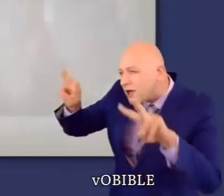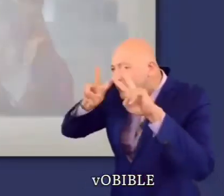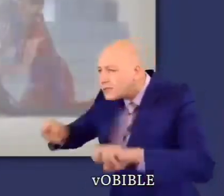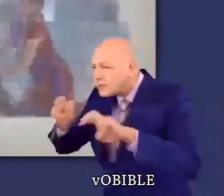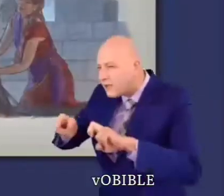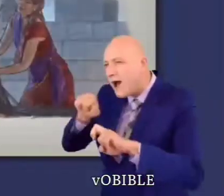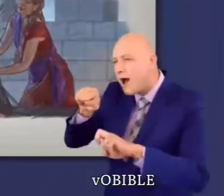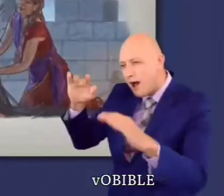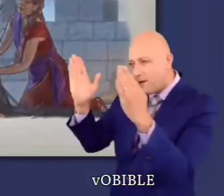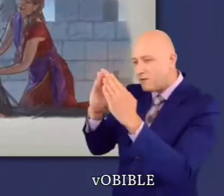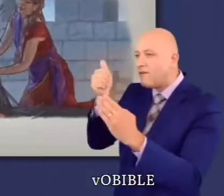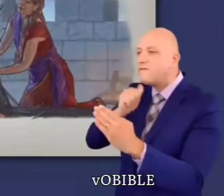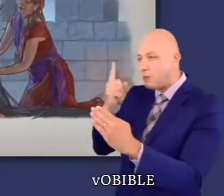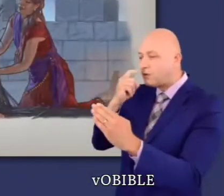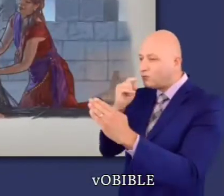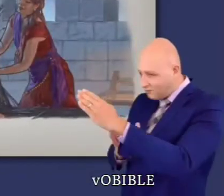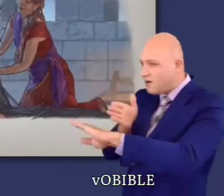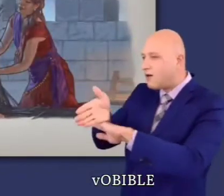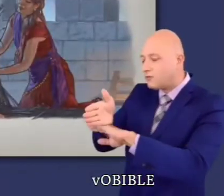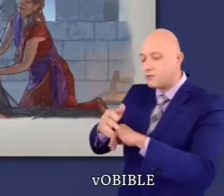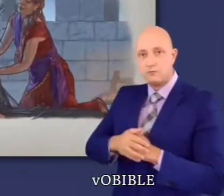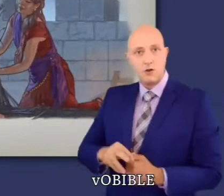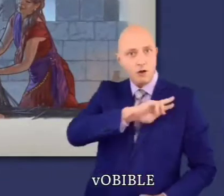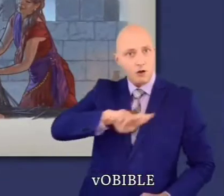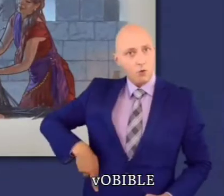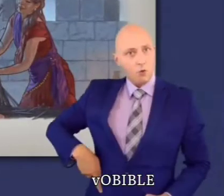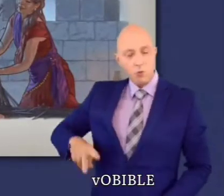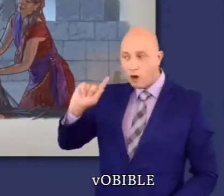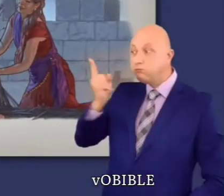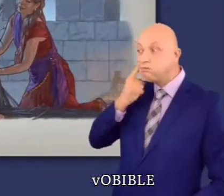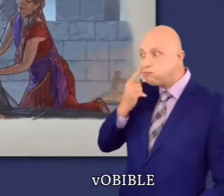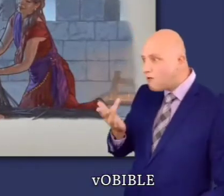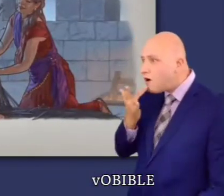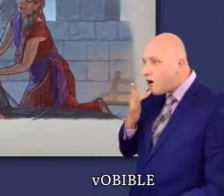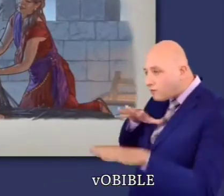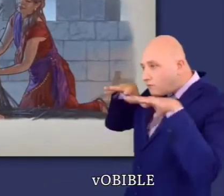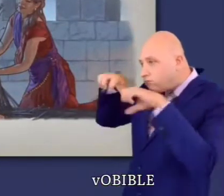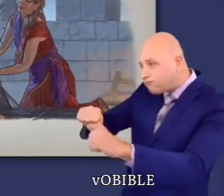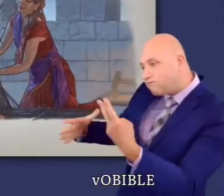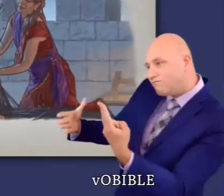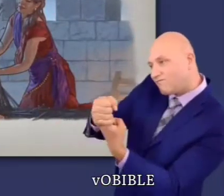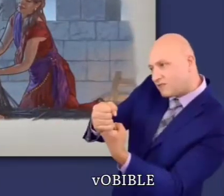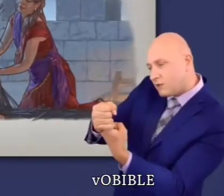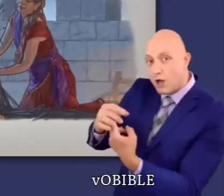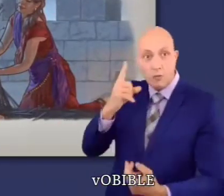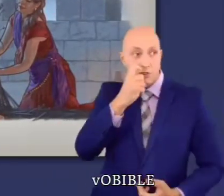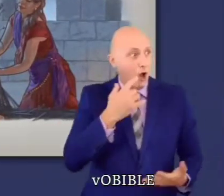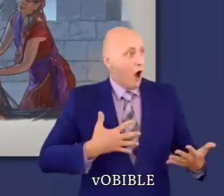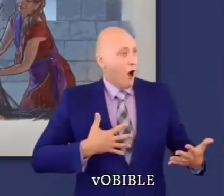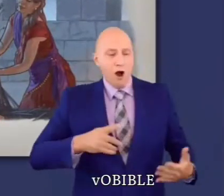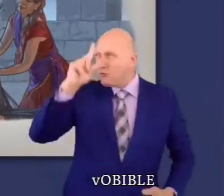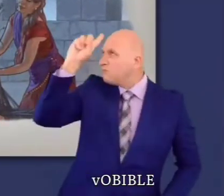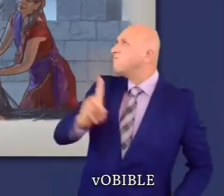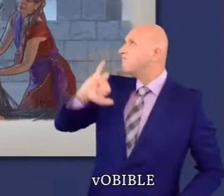Les deux espions se rendent chez Rahab, une prostituée. Poussée par sa foi en Jéhovah, elle cache ses espions